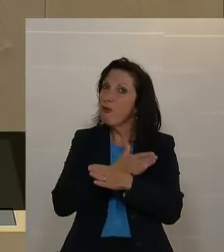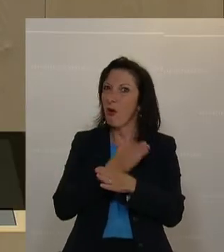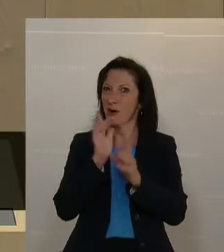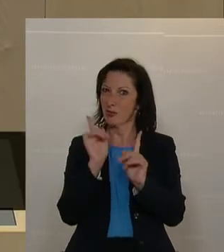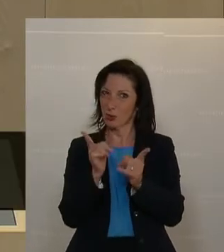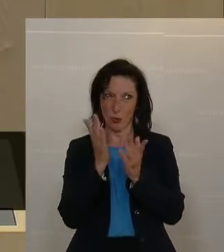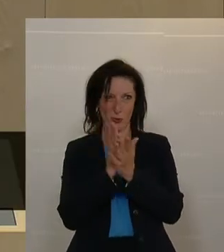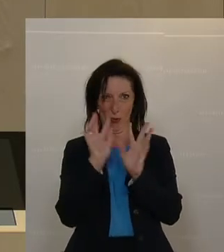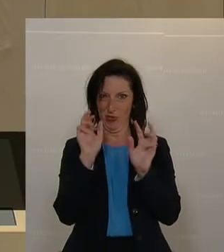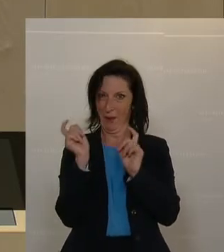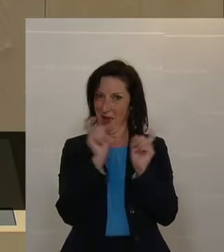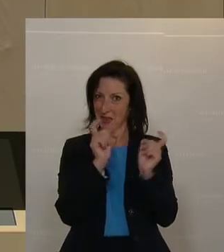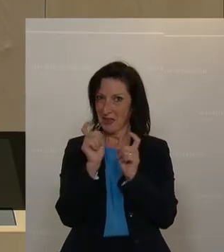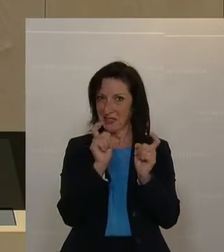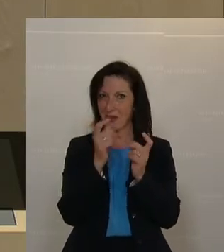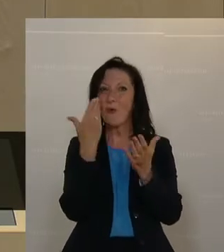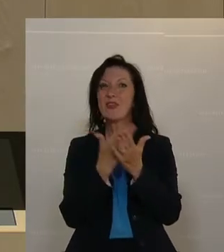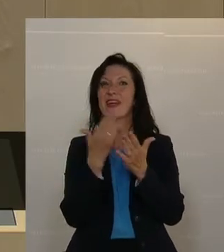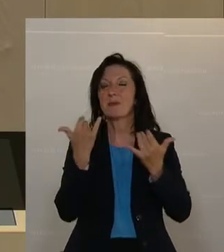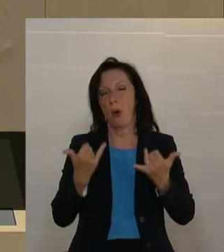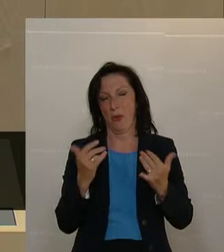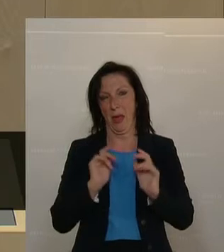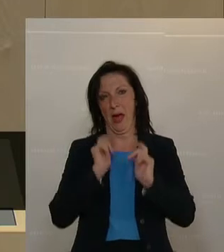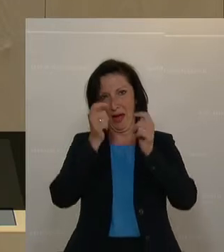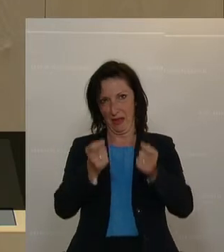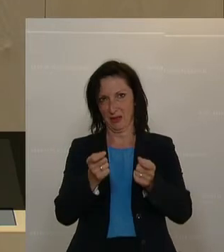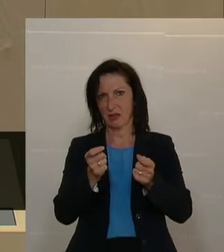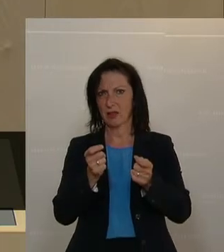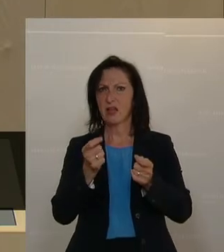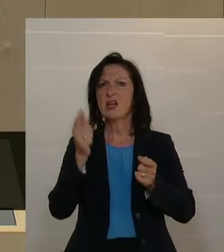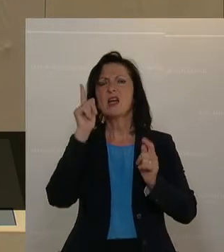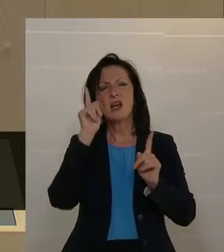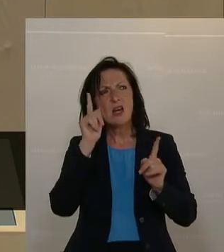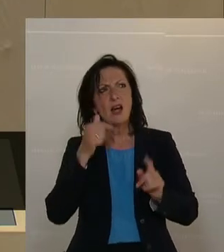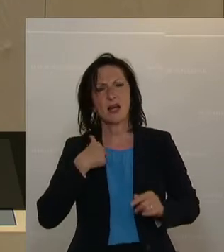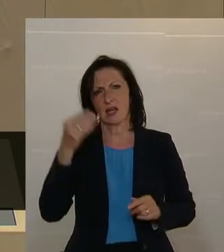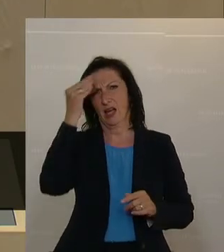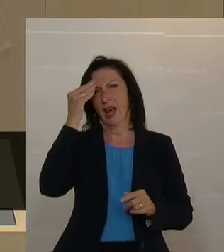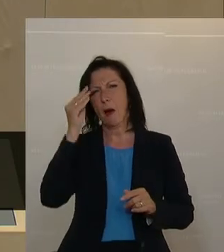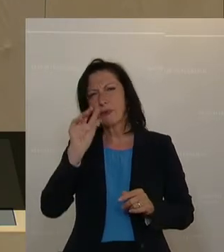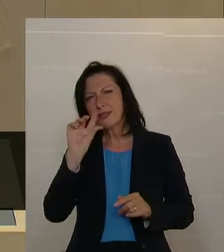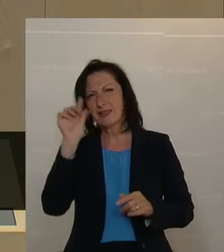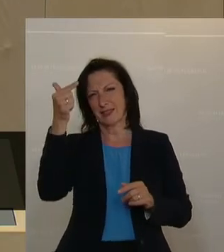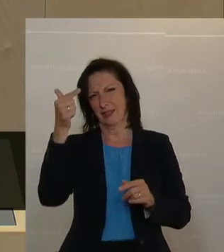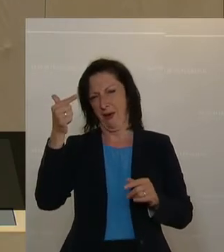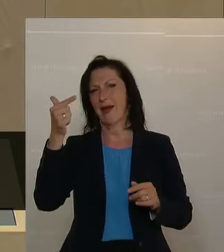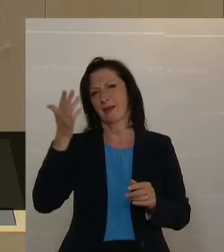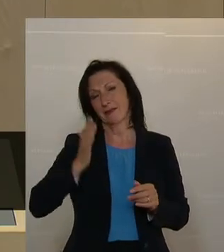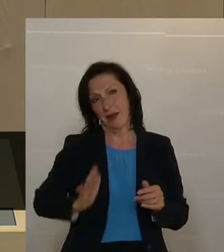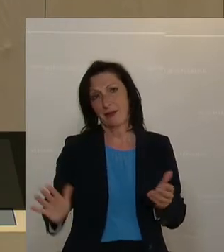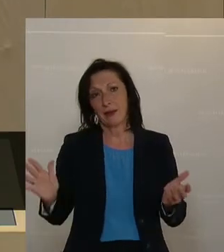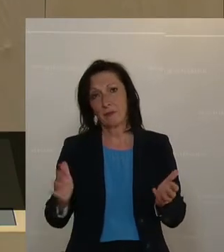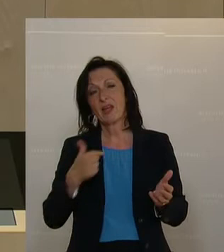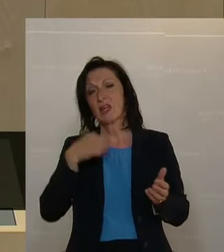diskutieren. Und darauf genau zielt der Antrag ab. Prinzipiell glaube ich aber, und das ist die zweite Seite der Medaille, dass